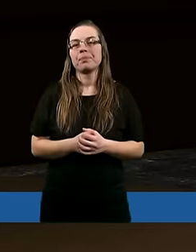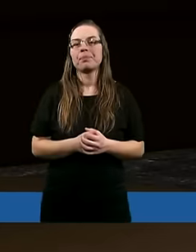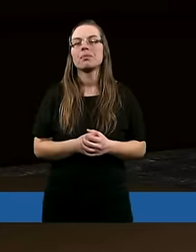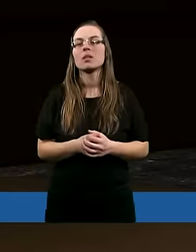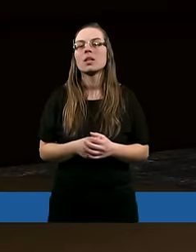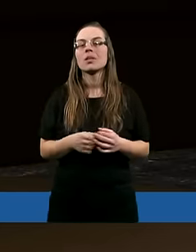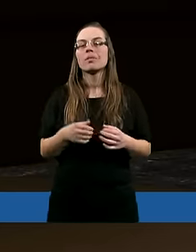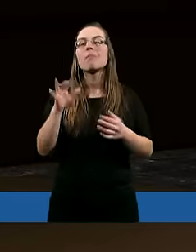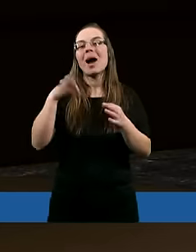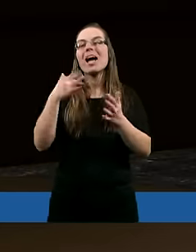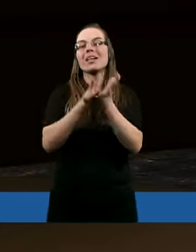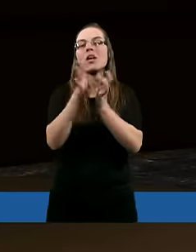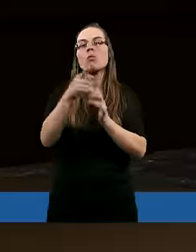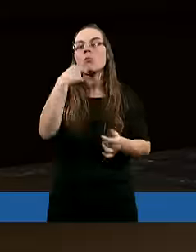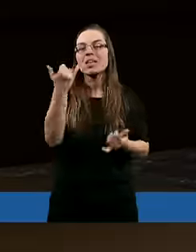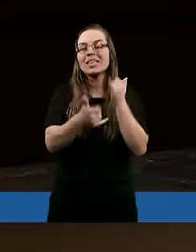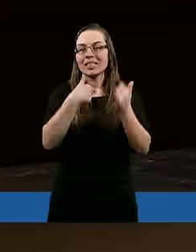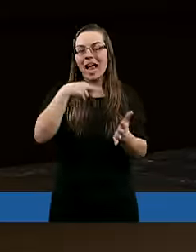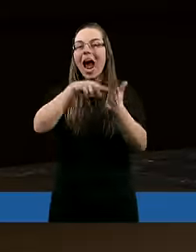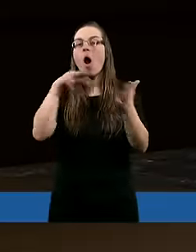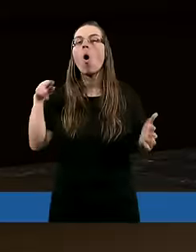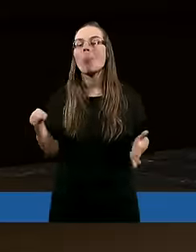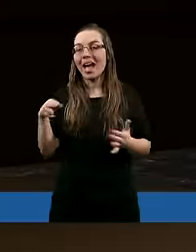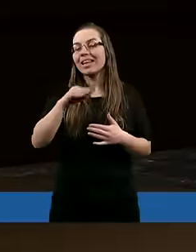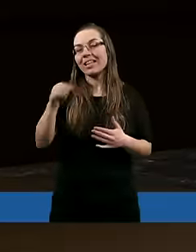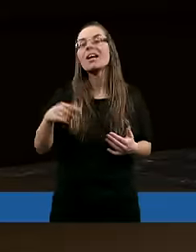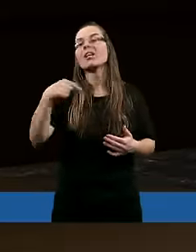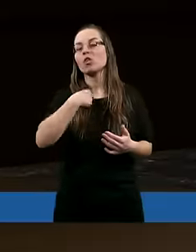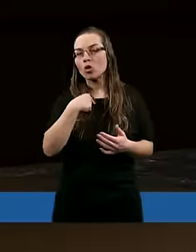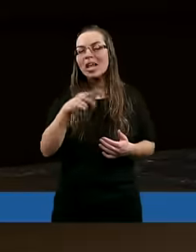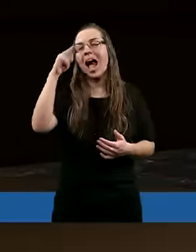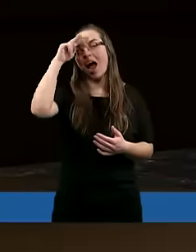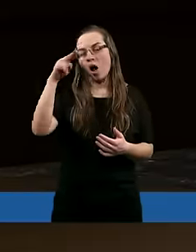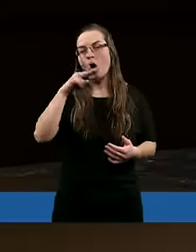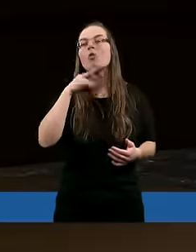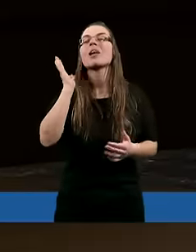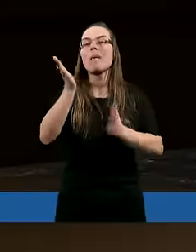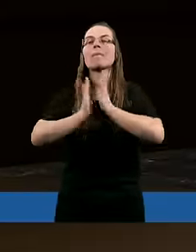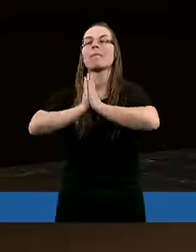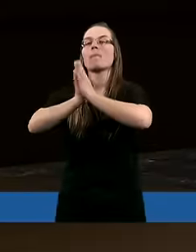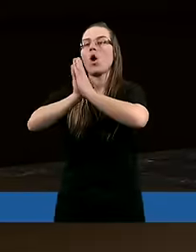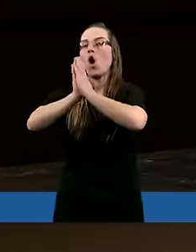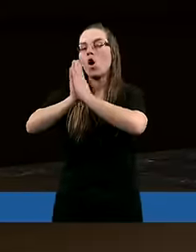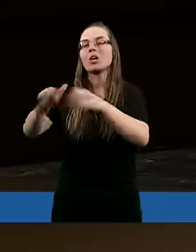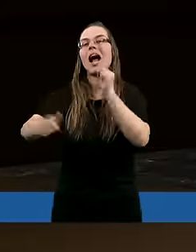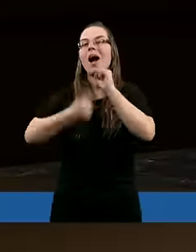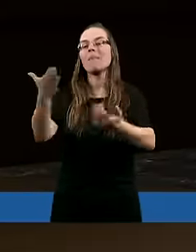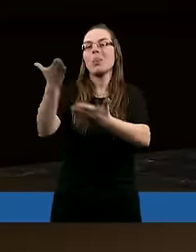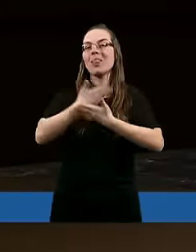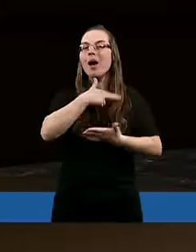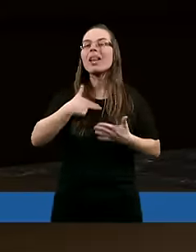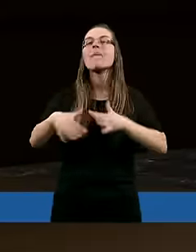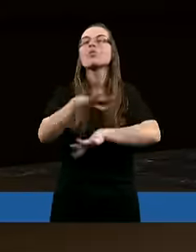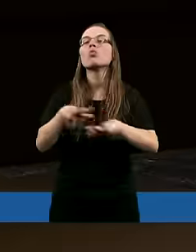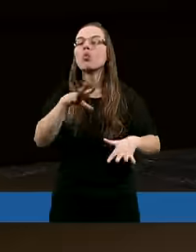Pan Jezus powiedział, że jeśli ja odejdę, to ja Ojca będę prosił, aby dał nam Ducha.